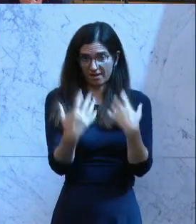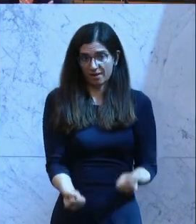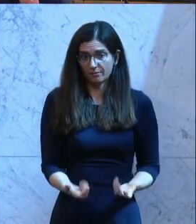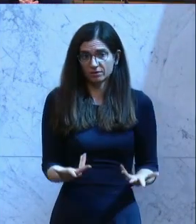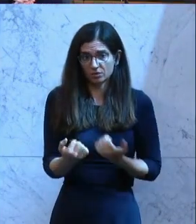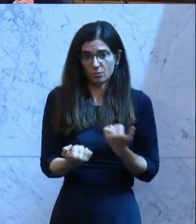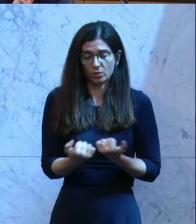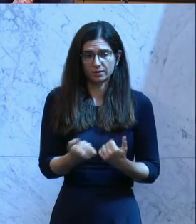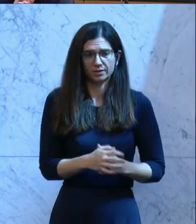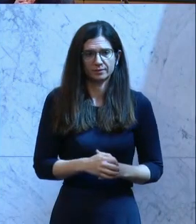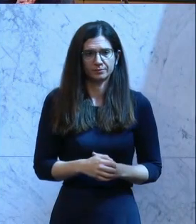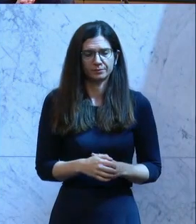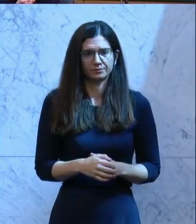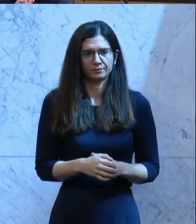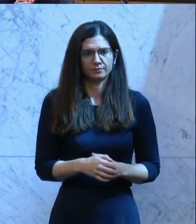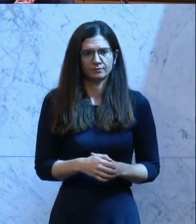Ihrer Politik.